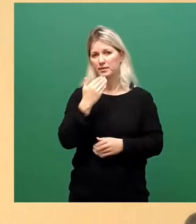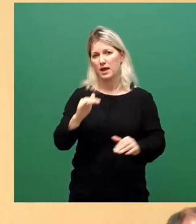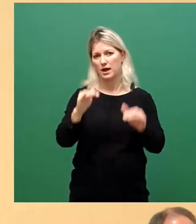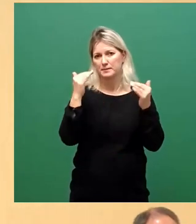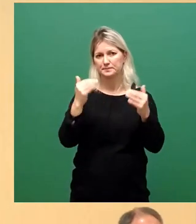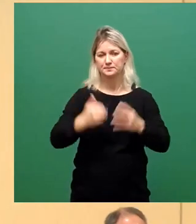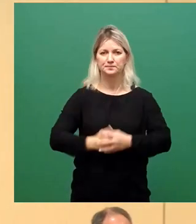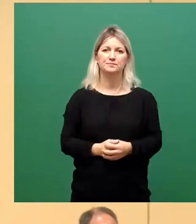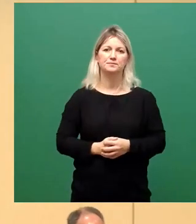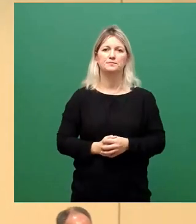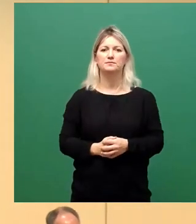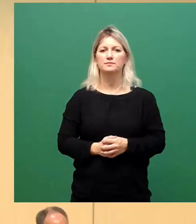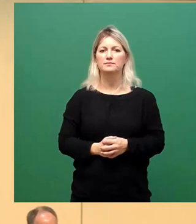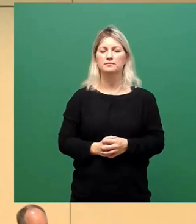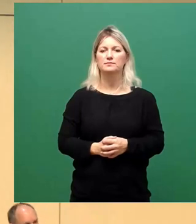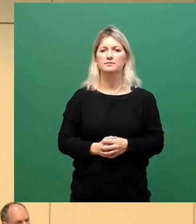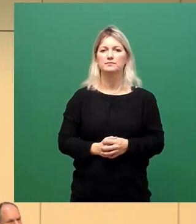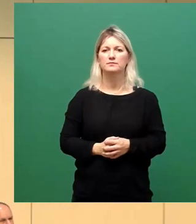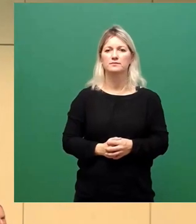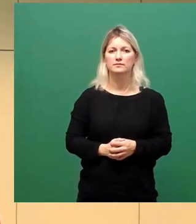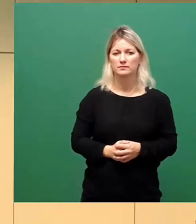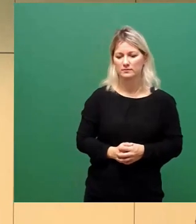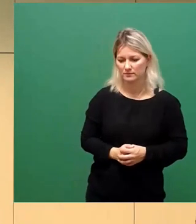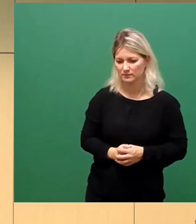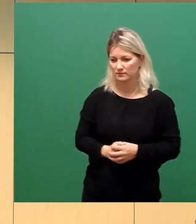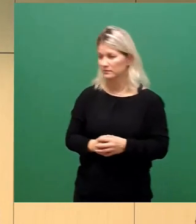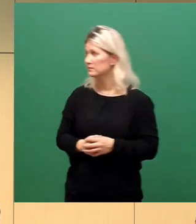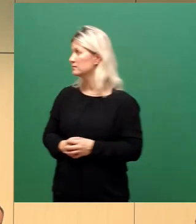Als Nächster für die Dissidenten-Fraktion Herr Schmählich.